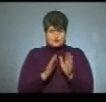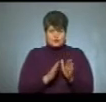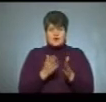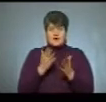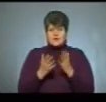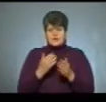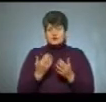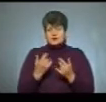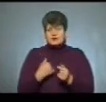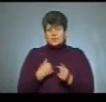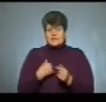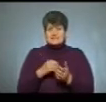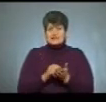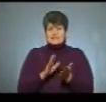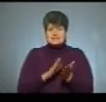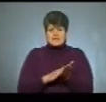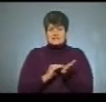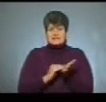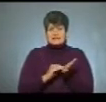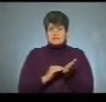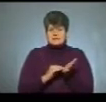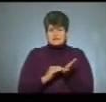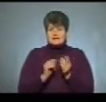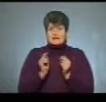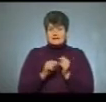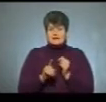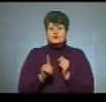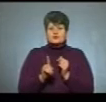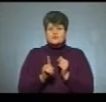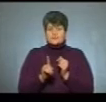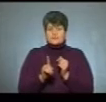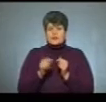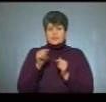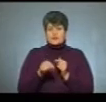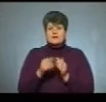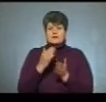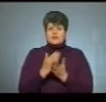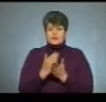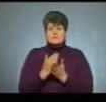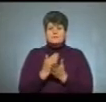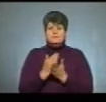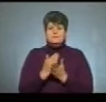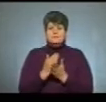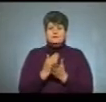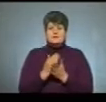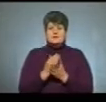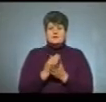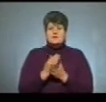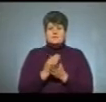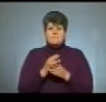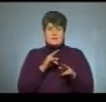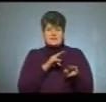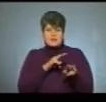поскільки в нас реєстрація прописана таким чином, що вона відбувається в супроводі під